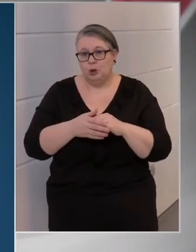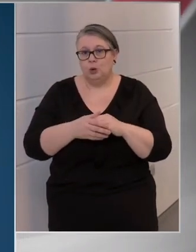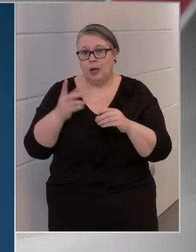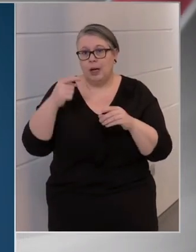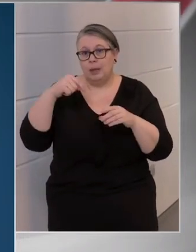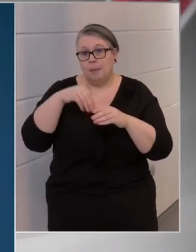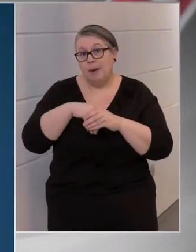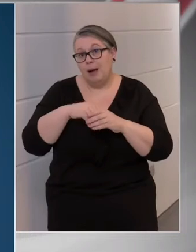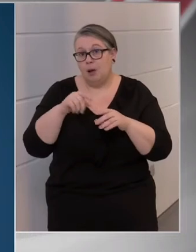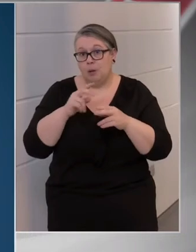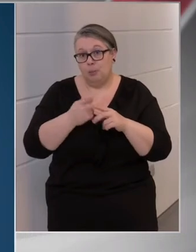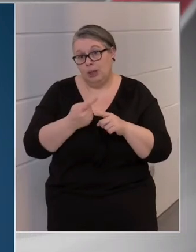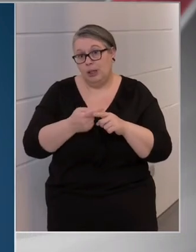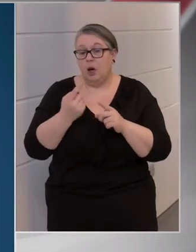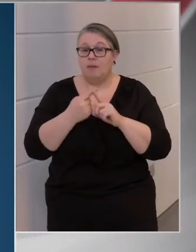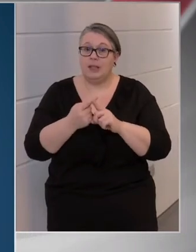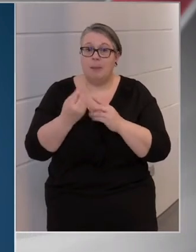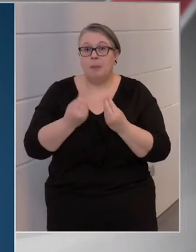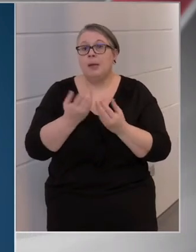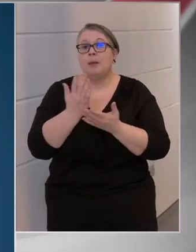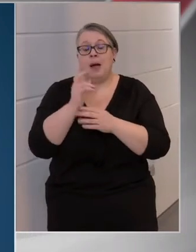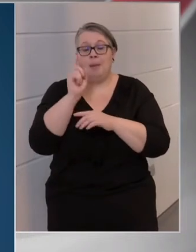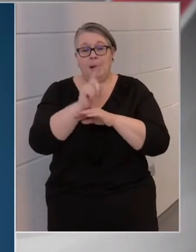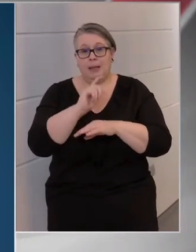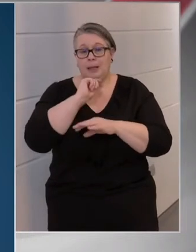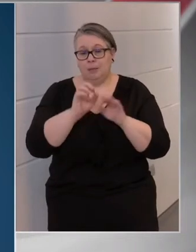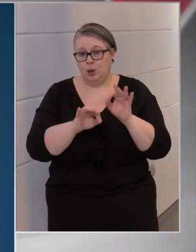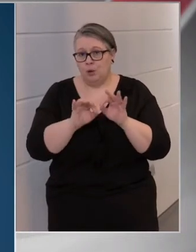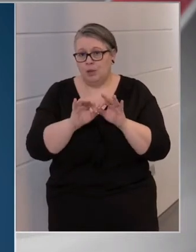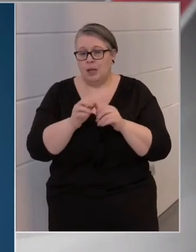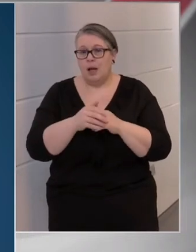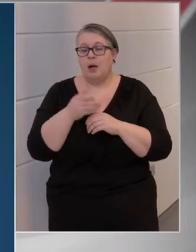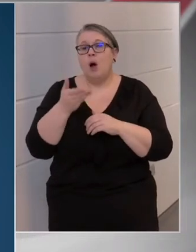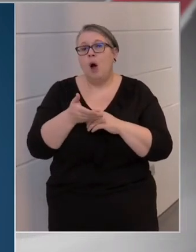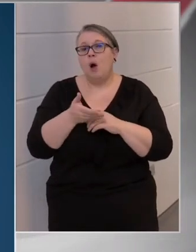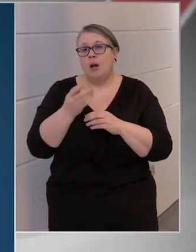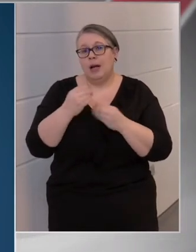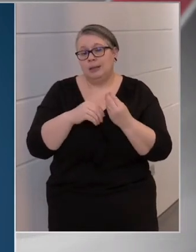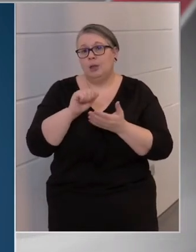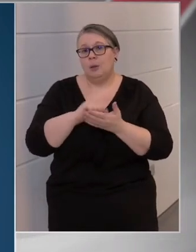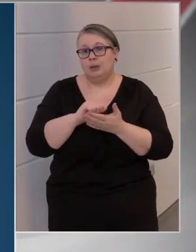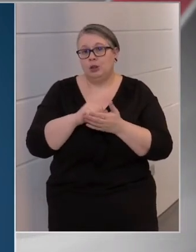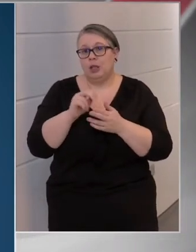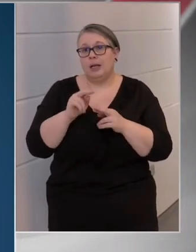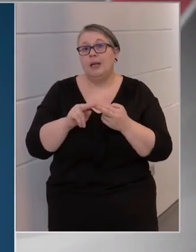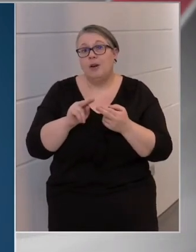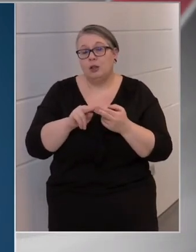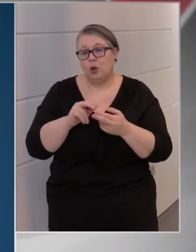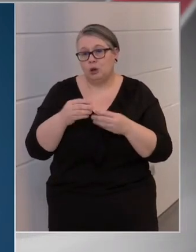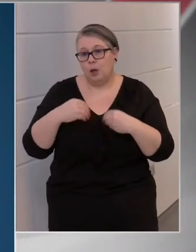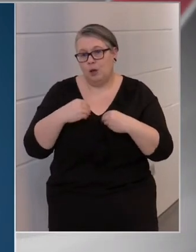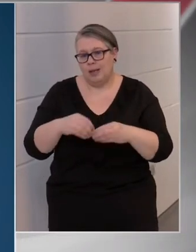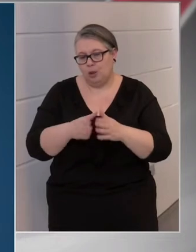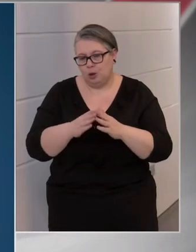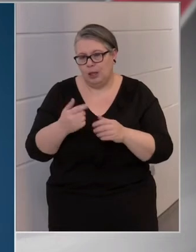belpolitikai vitában, mi az, amit megrendelt Magyarország, akkor ezért a bizottság hivatalos magyarázatot kért. Tehát nem vagyunk abban a